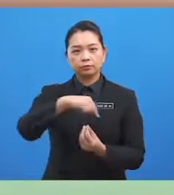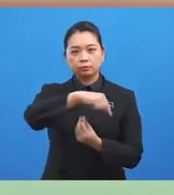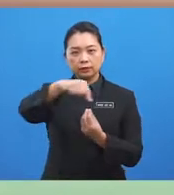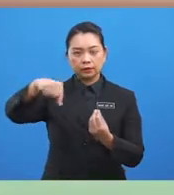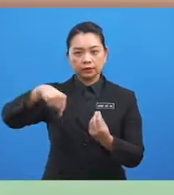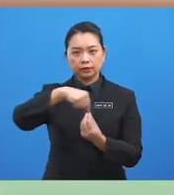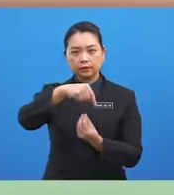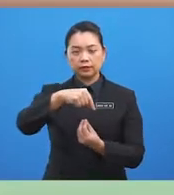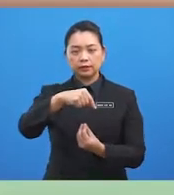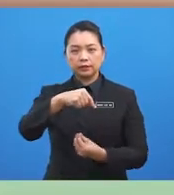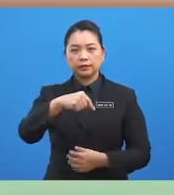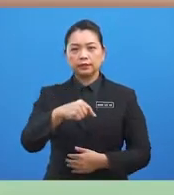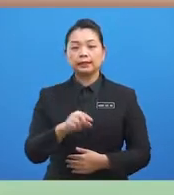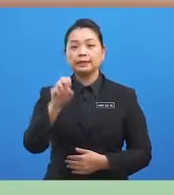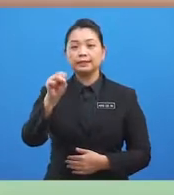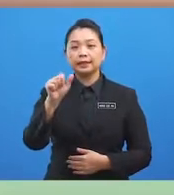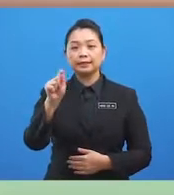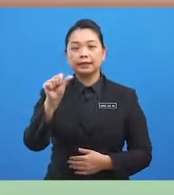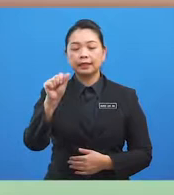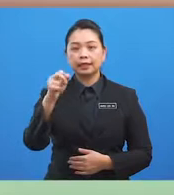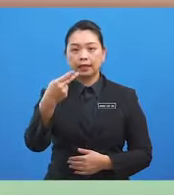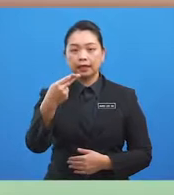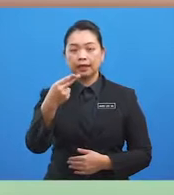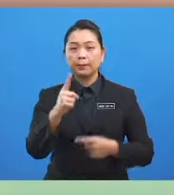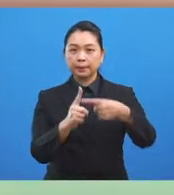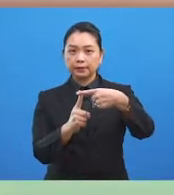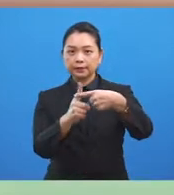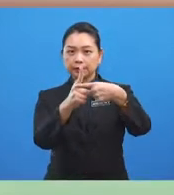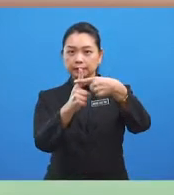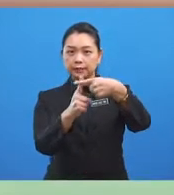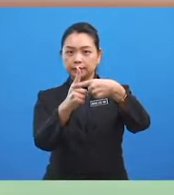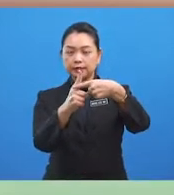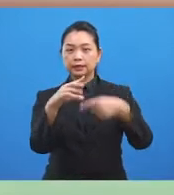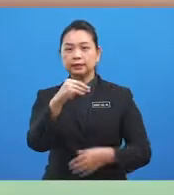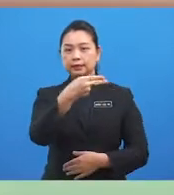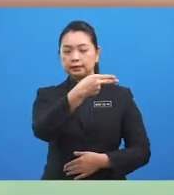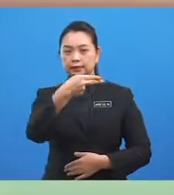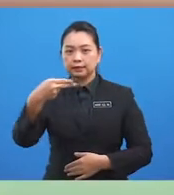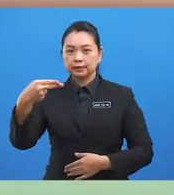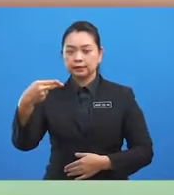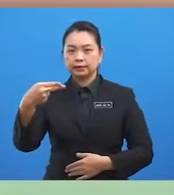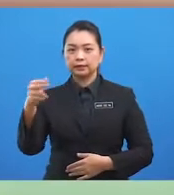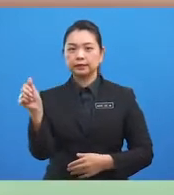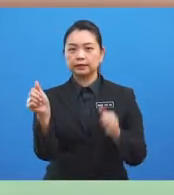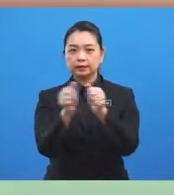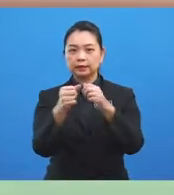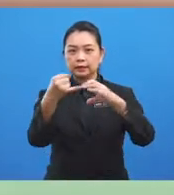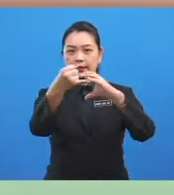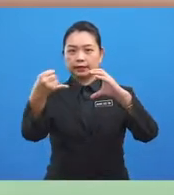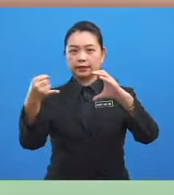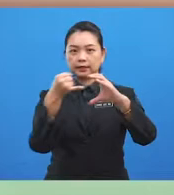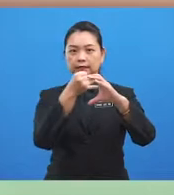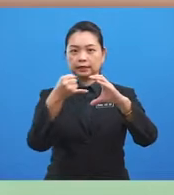satahnya berserenjang dengan paksi bumi dan selari dengan satah khatul istiwa